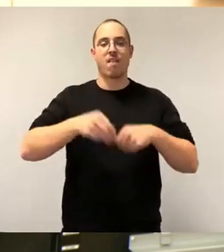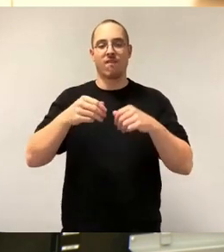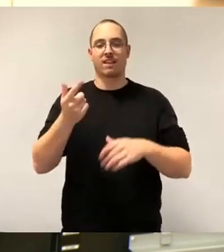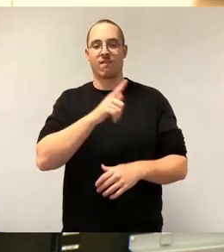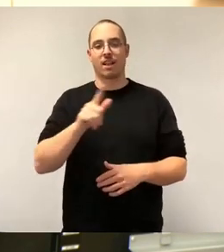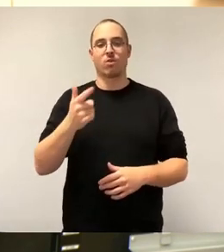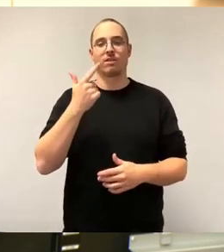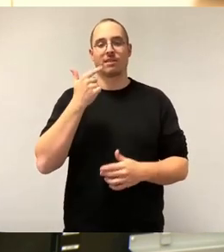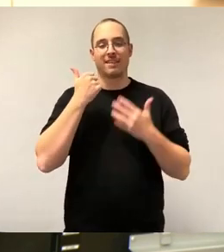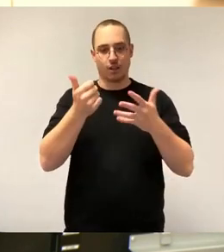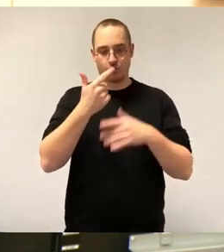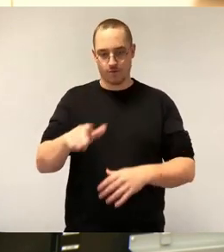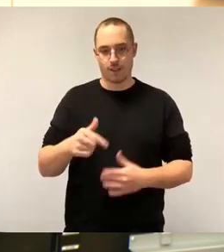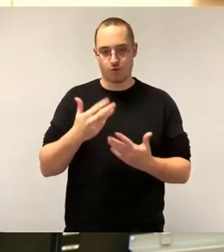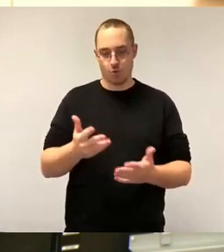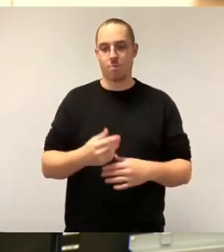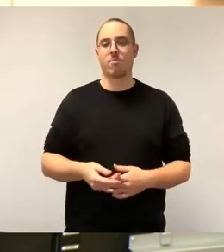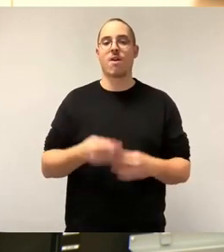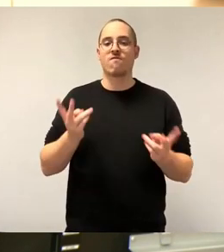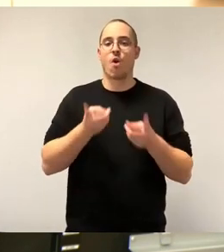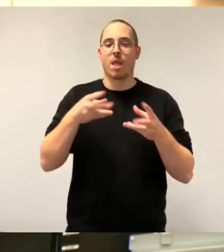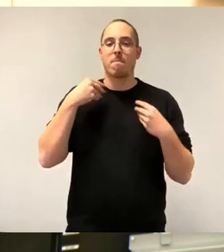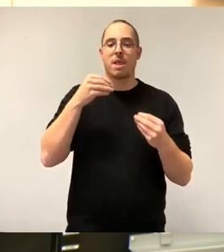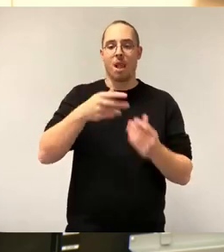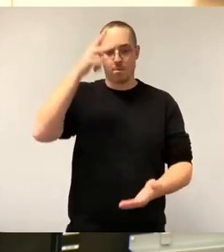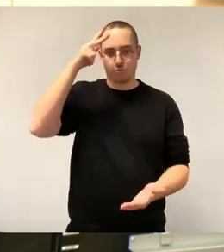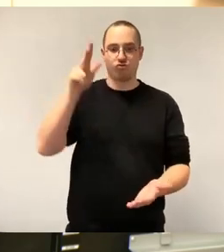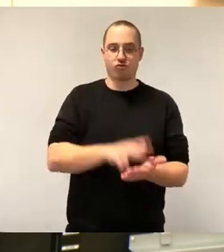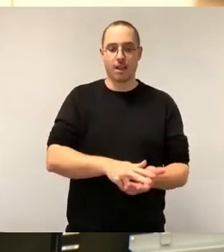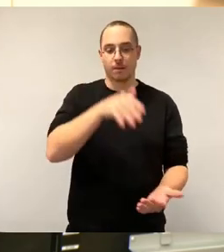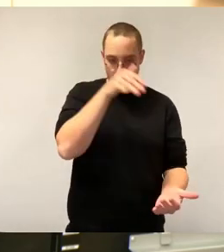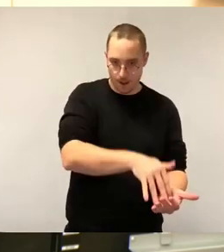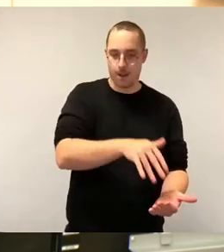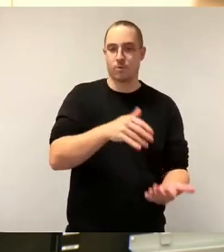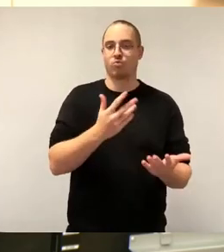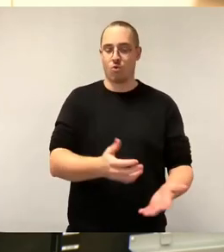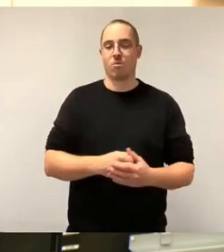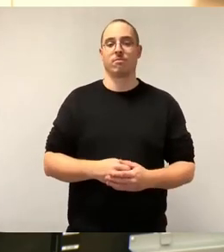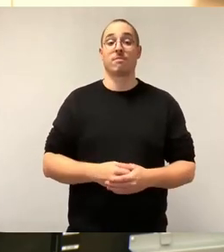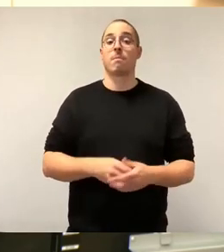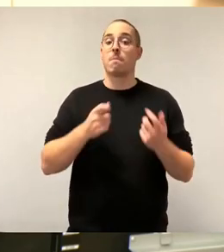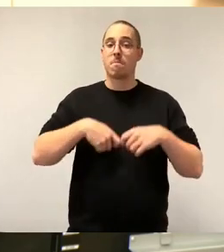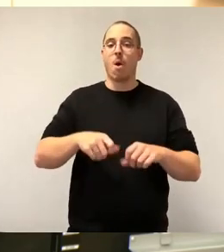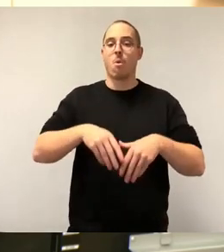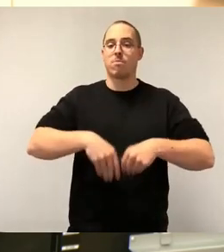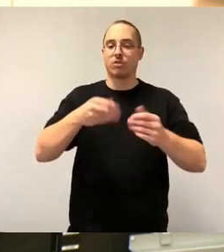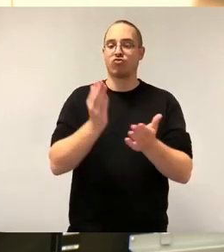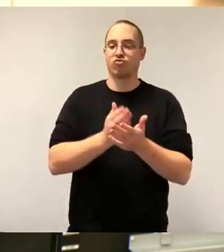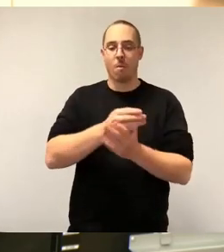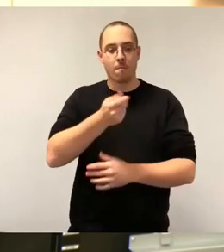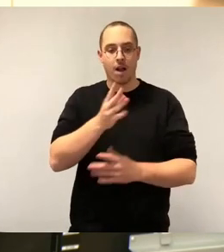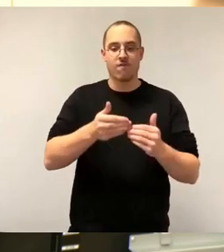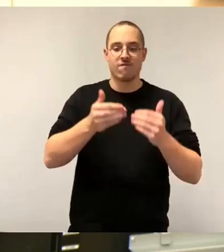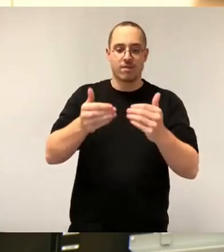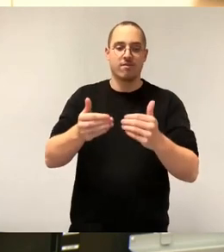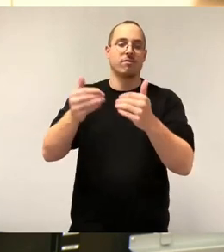Aufgrund der bereits mehrfach erfolgten Verschiebung der Baubeginne musste eine einmalig mögliche Fristverlängerung beantragt werden.